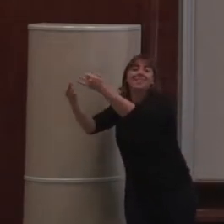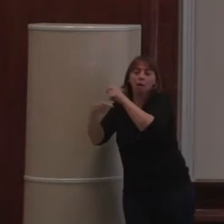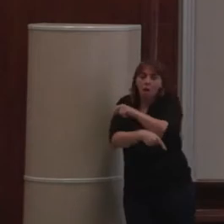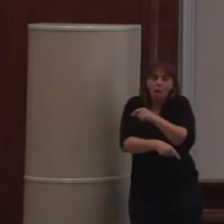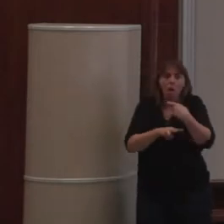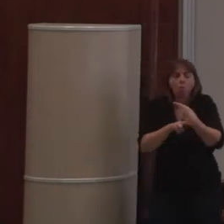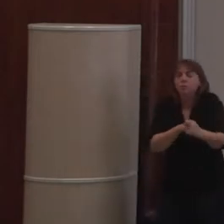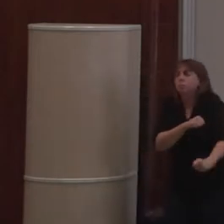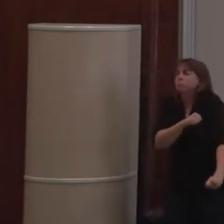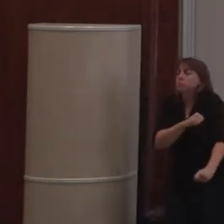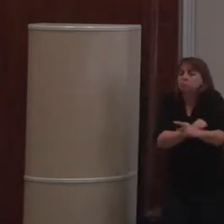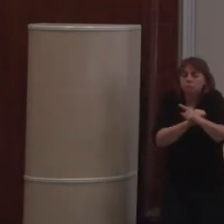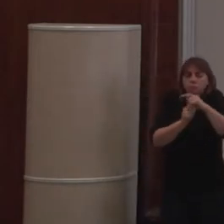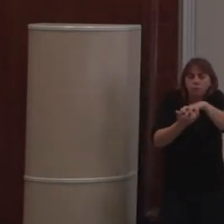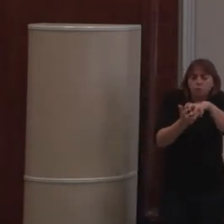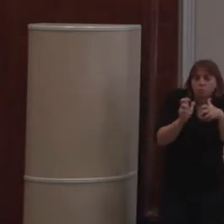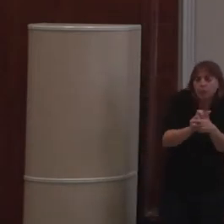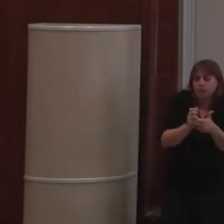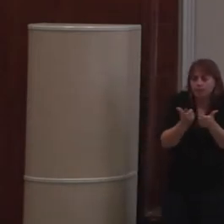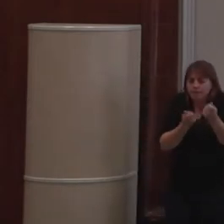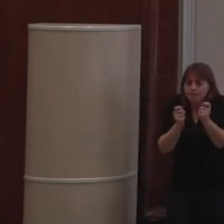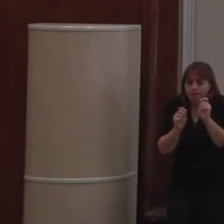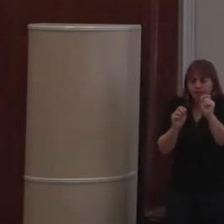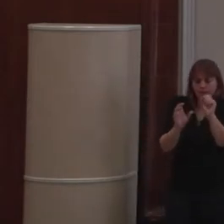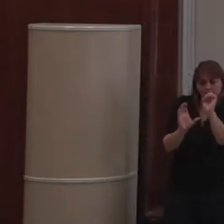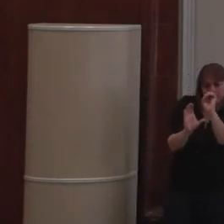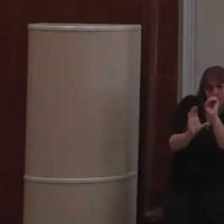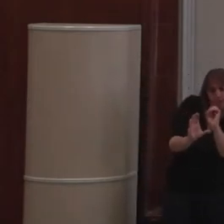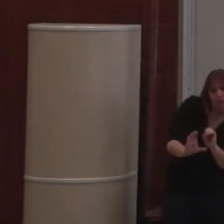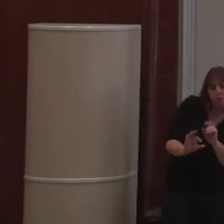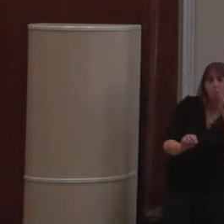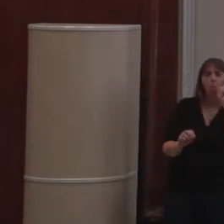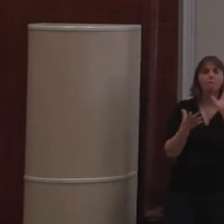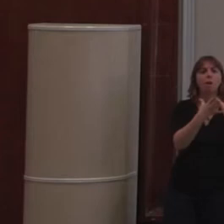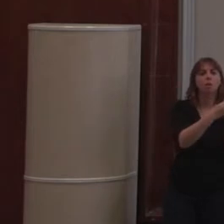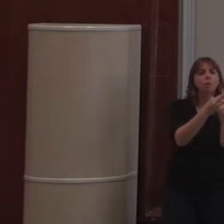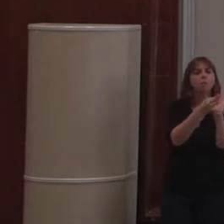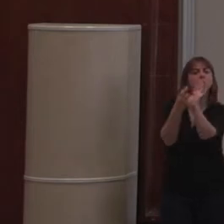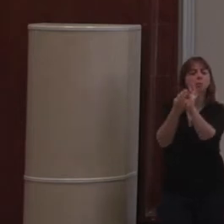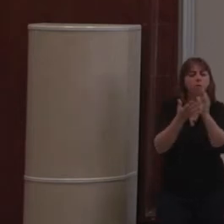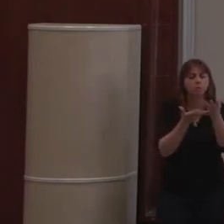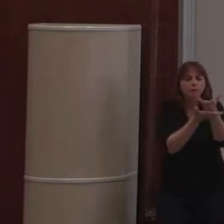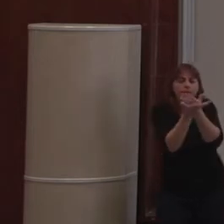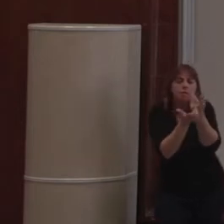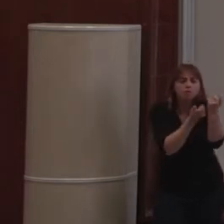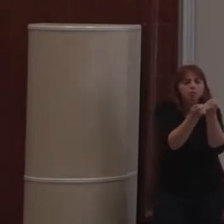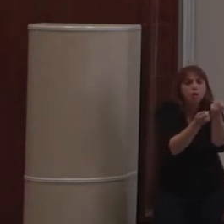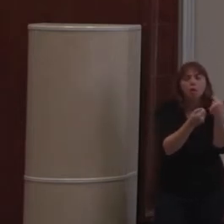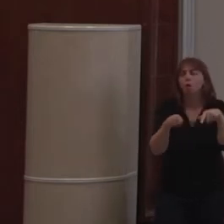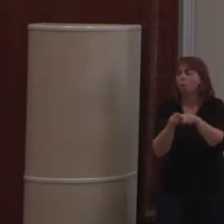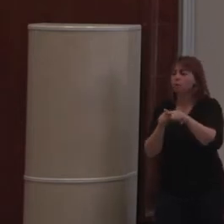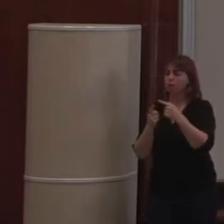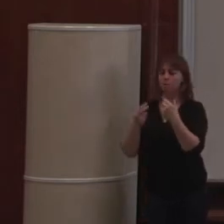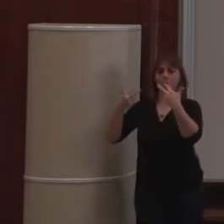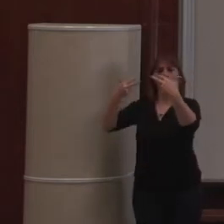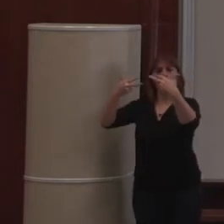très, très, très complexes et performants pour gérer les dépendances. On a besoin d'outils aussi performants pour structurer le